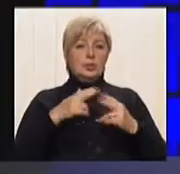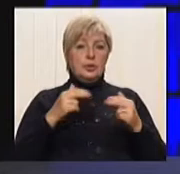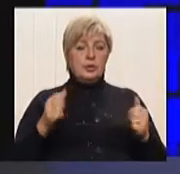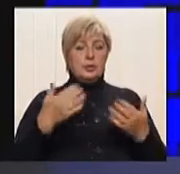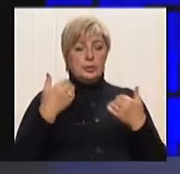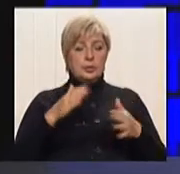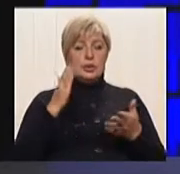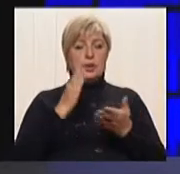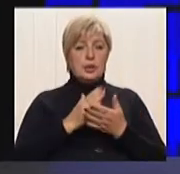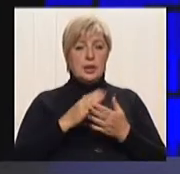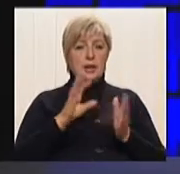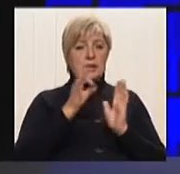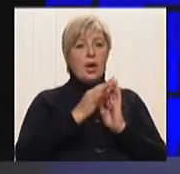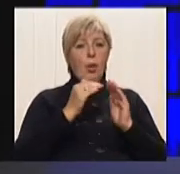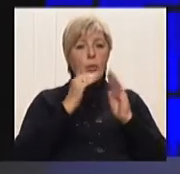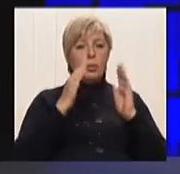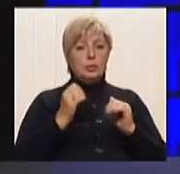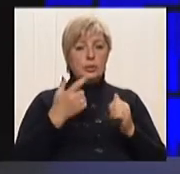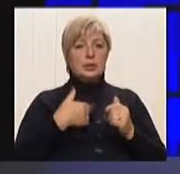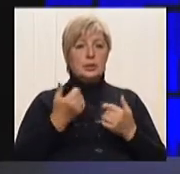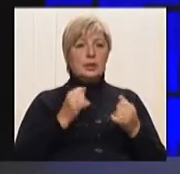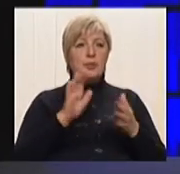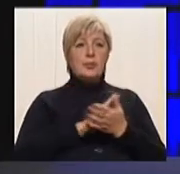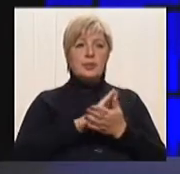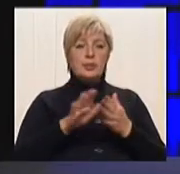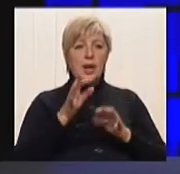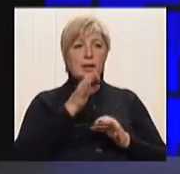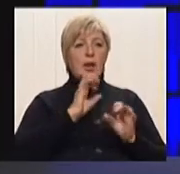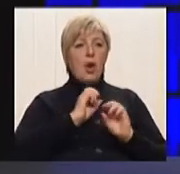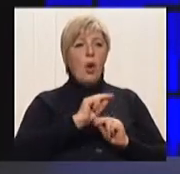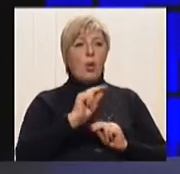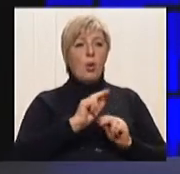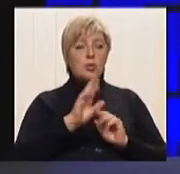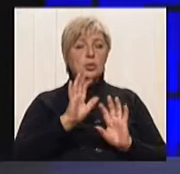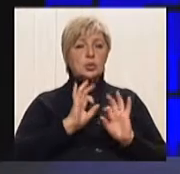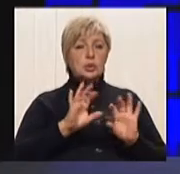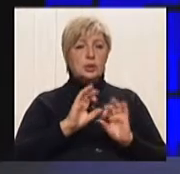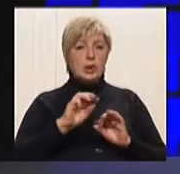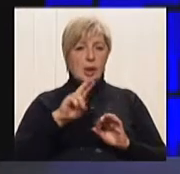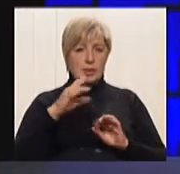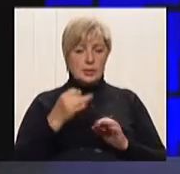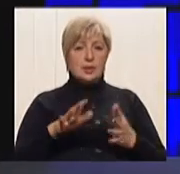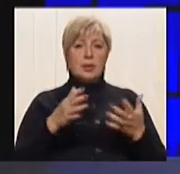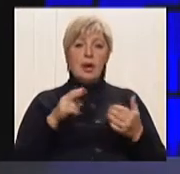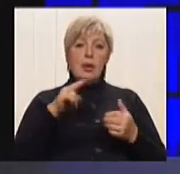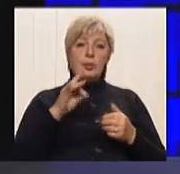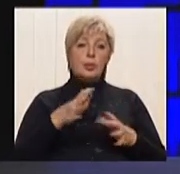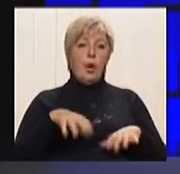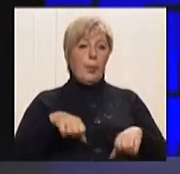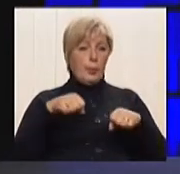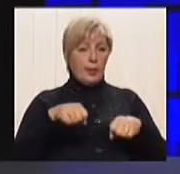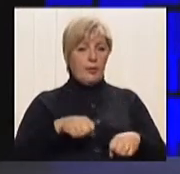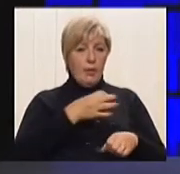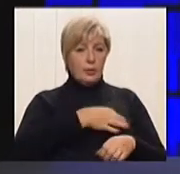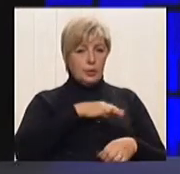з надання безкоштовних правових консультацій. Тож, сьогодні говоритимемо про правову освідченість мешканців